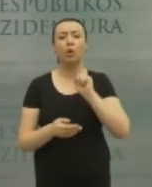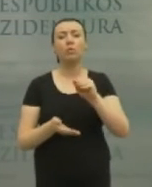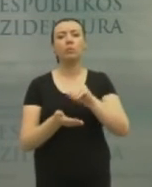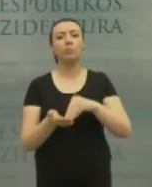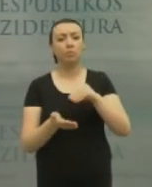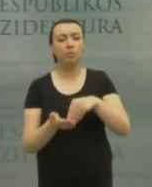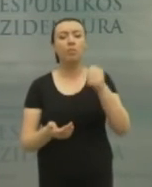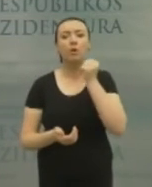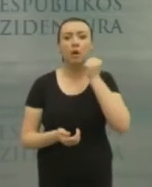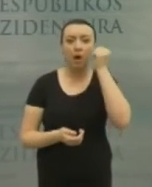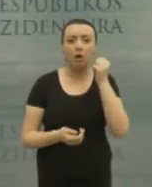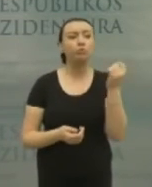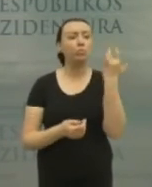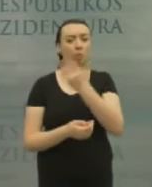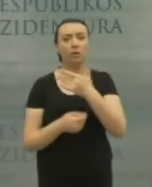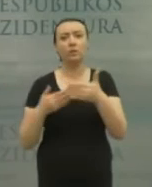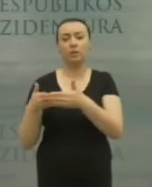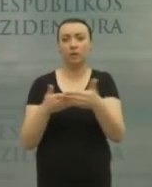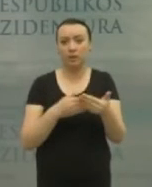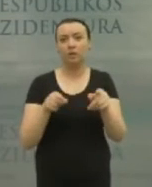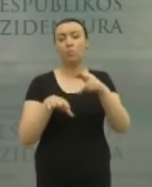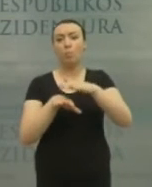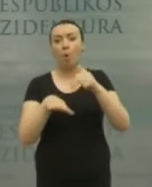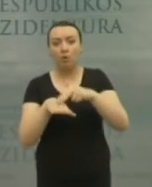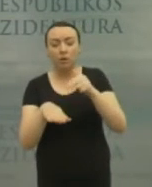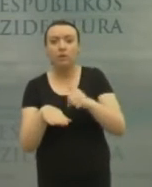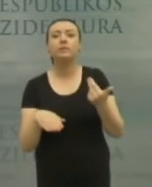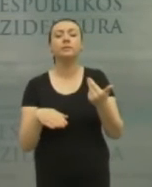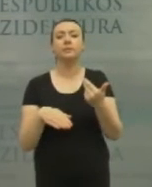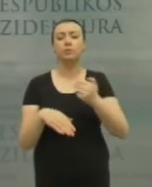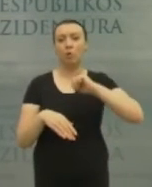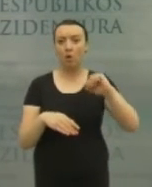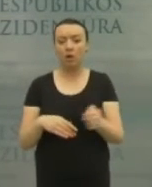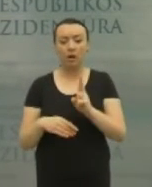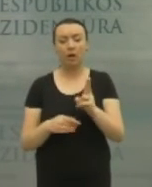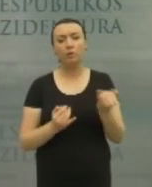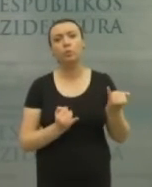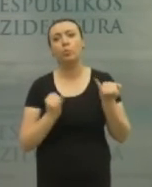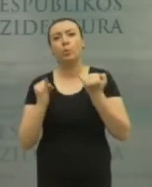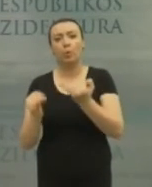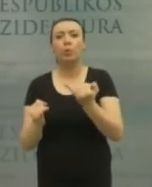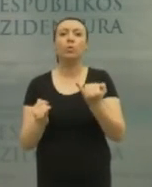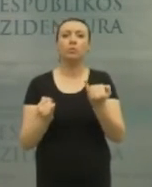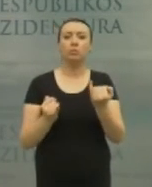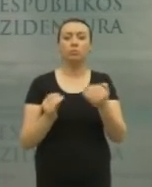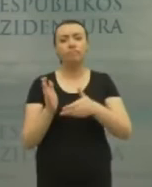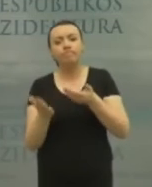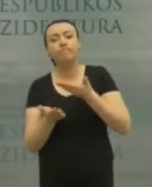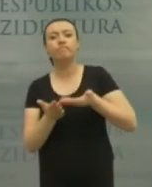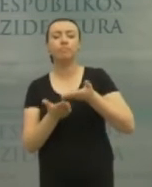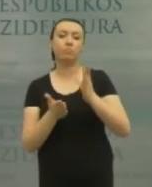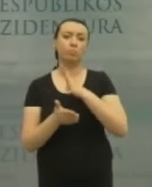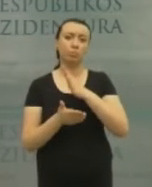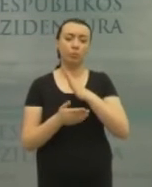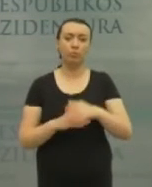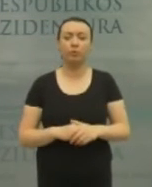oponentams politiniams ir koalicijos partneriams, kurie teikia ne vien kritiką, bet ir patarimus.